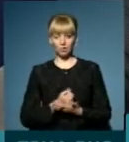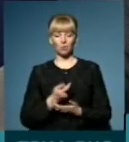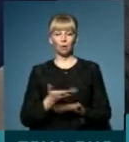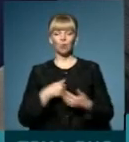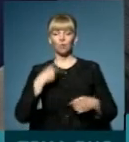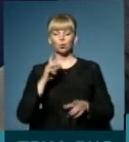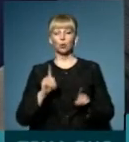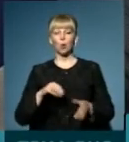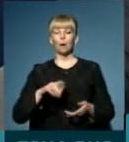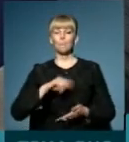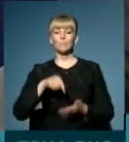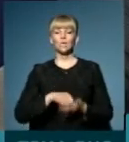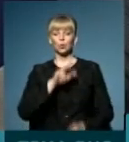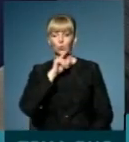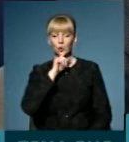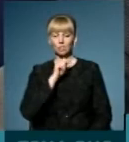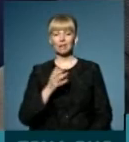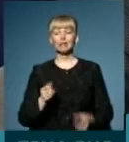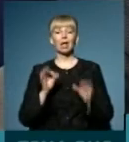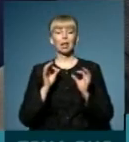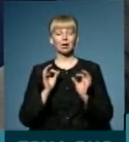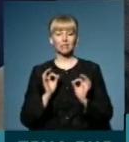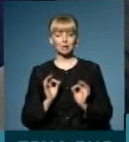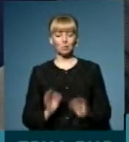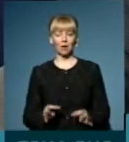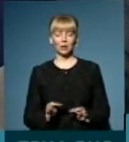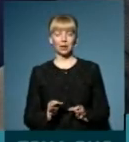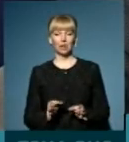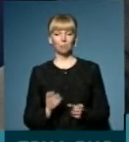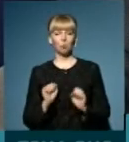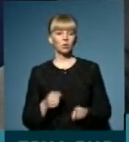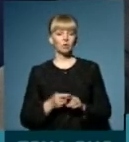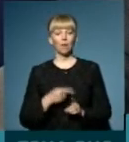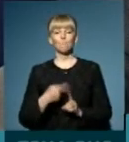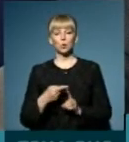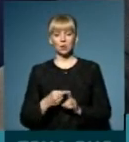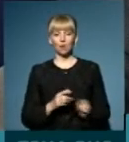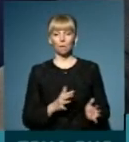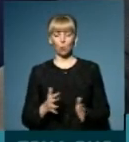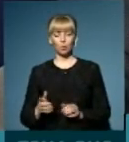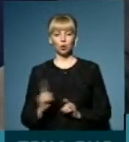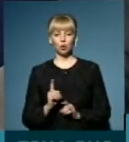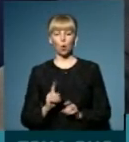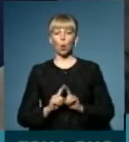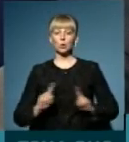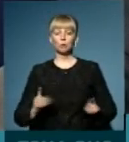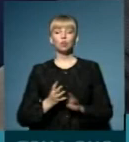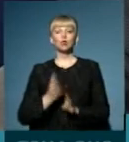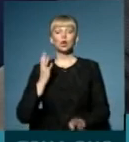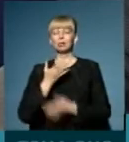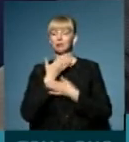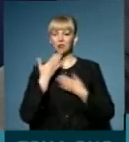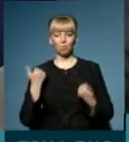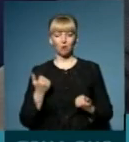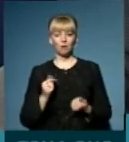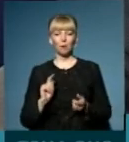що також місто Чернівці, ну, насправді, можливо, це навіть позитивний момент, що особливих черг немає в